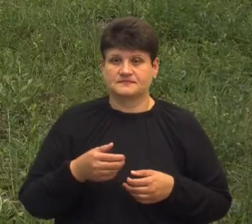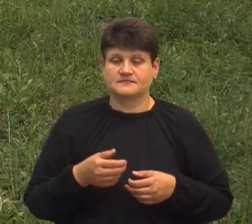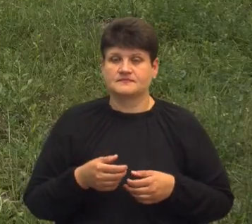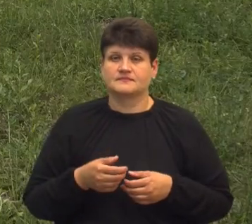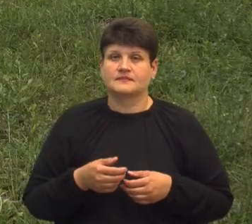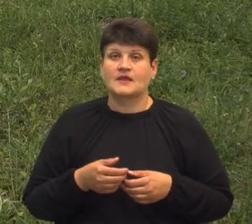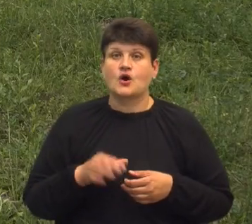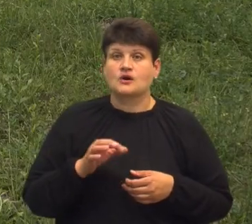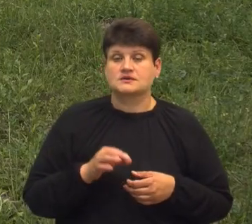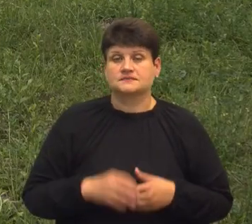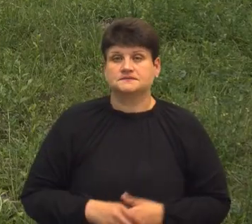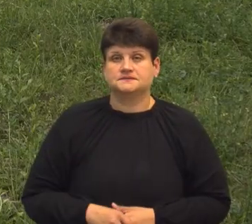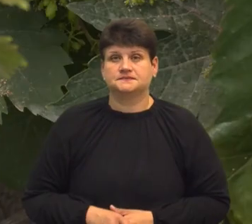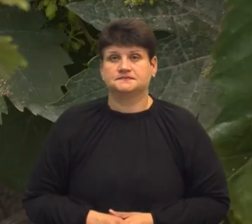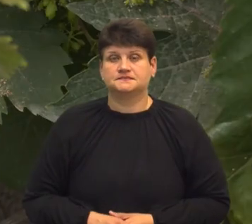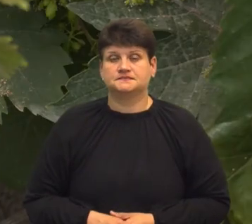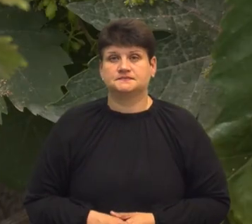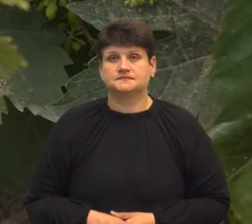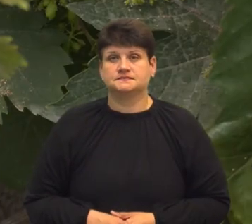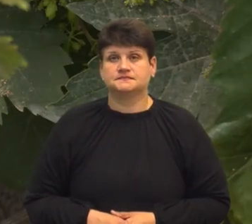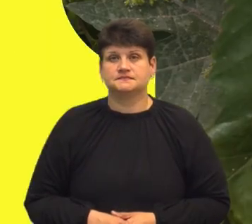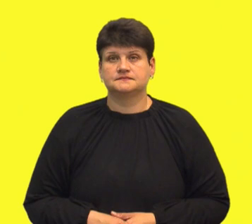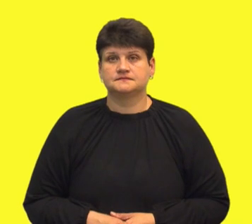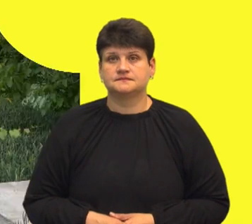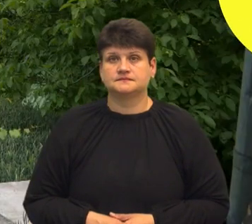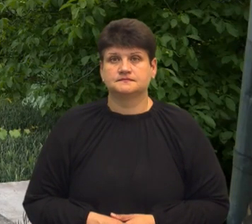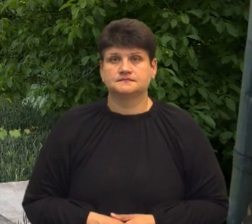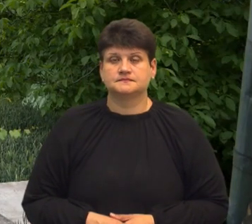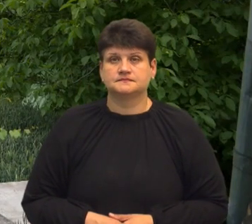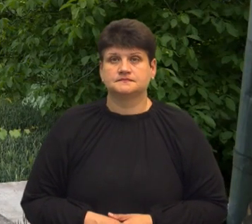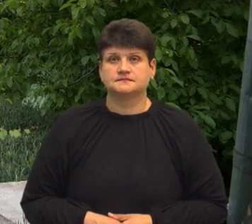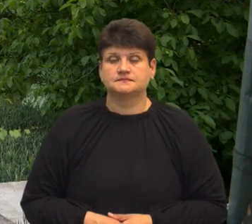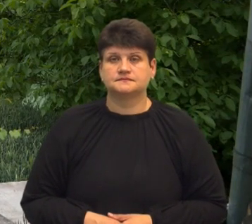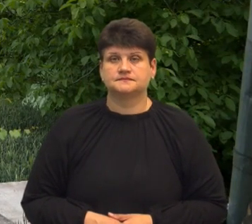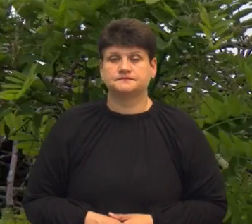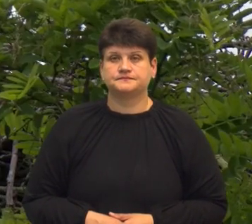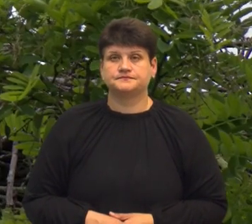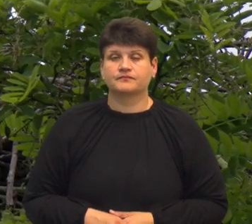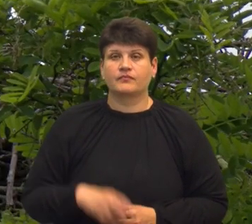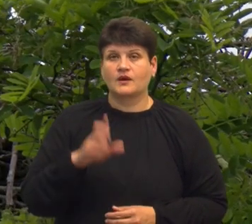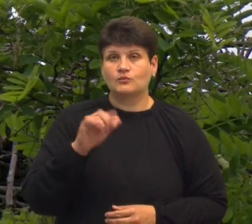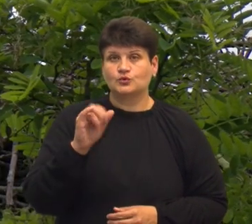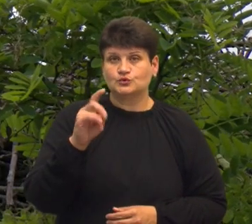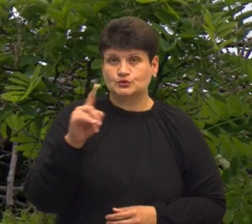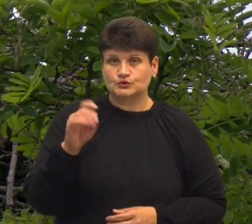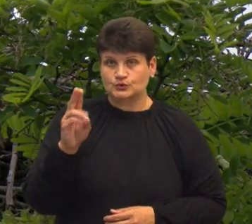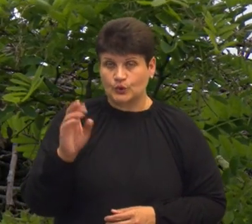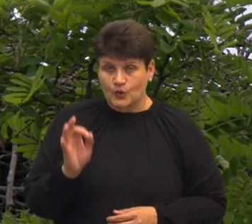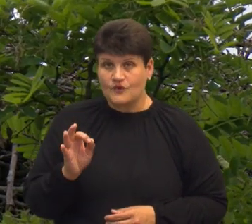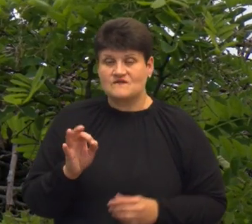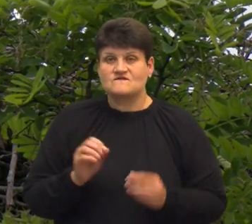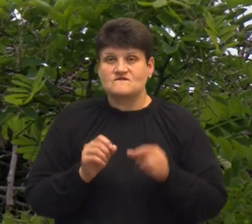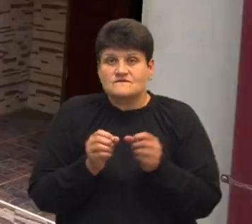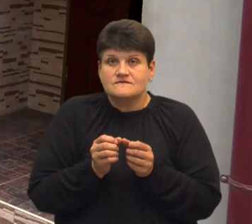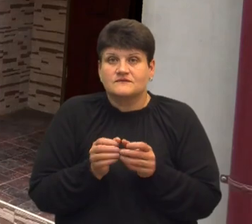Оксана Максимлюк, Андрій Міць, Суспільні новини, Тернопільщина. Бузько вилупився у гнізді на подвір'ї старости села